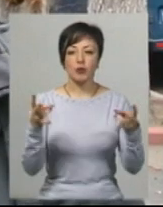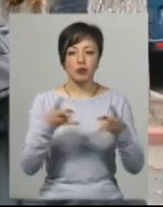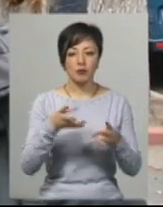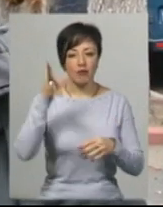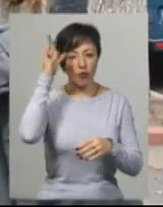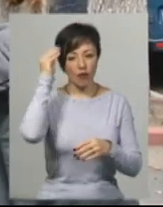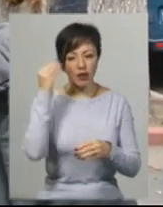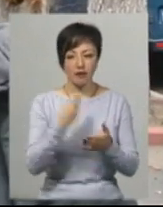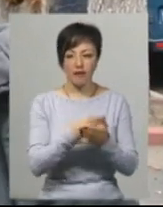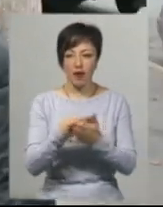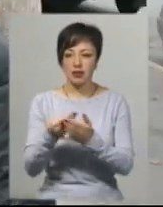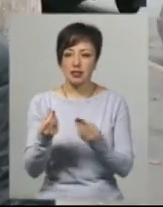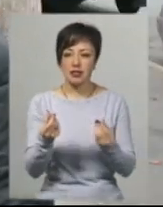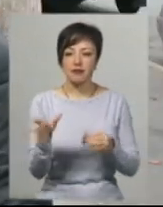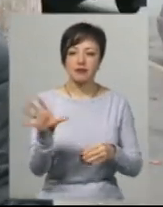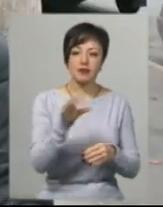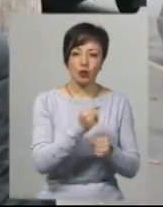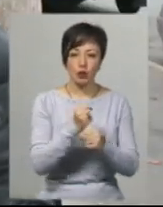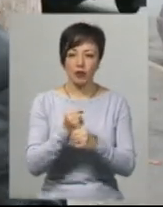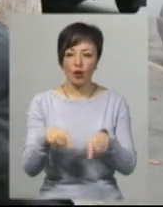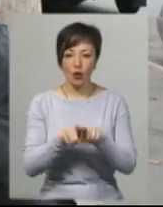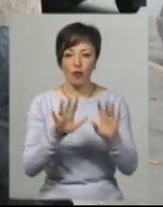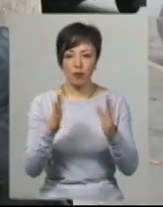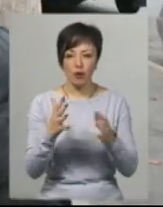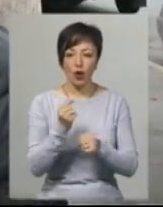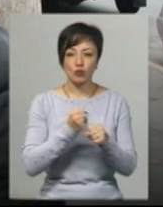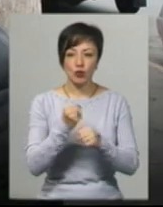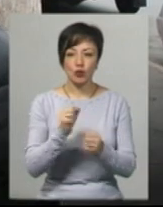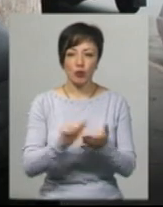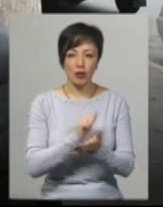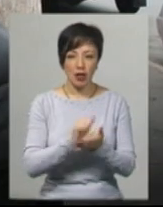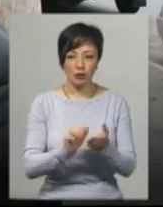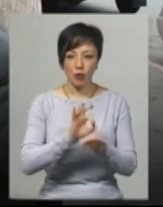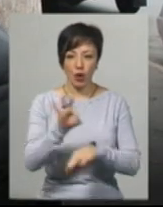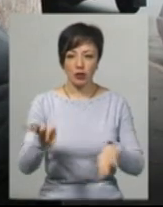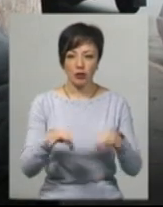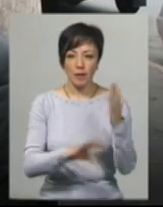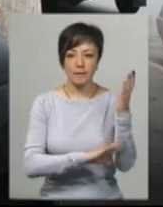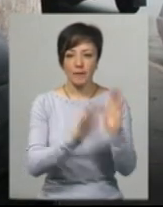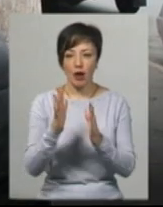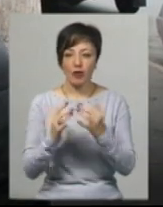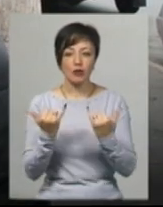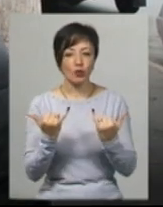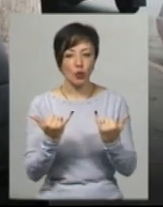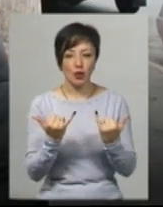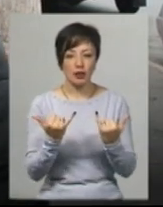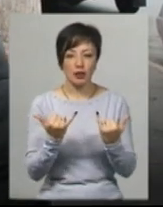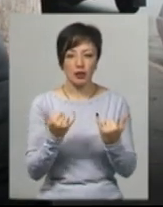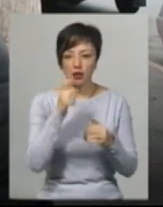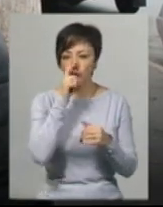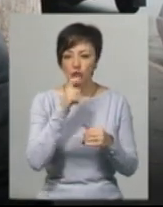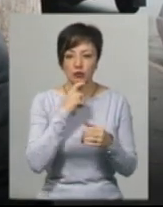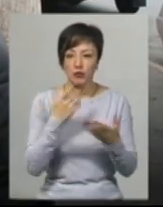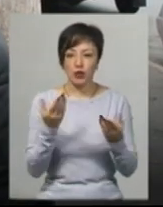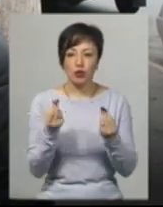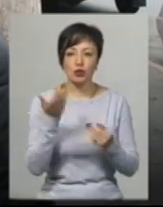врахувати вартість усіх робіт. У випадку такому розробити документацію проєкт парку, а на сьогодні навіть не розуміти, коли